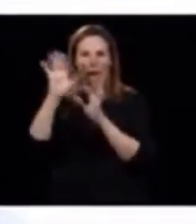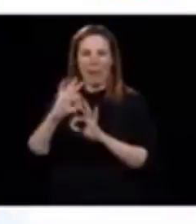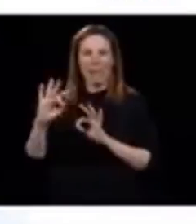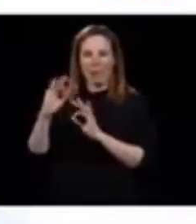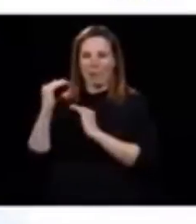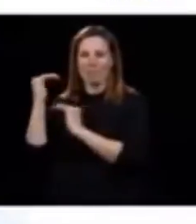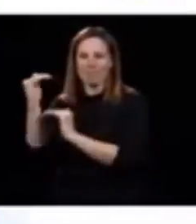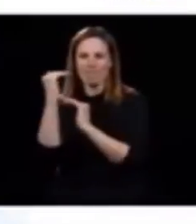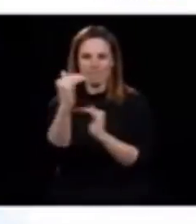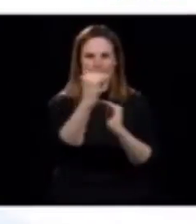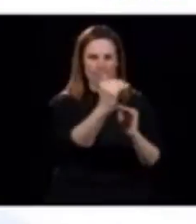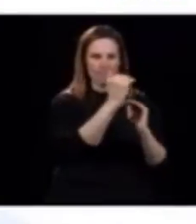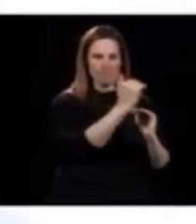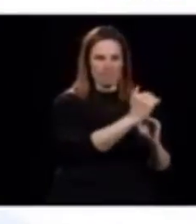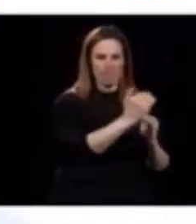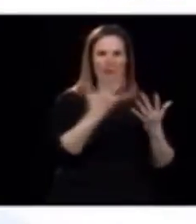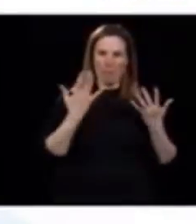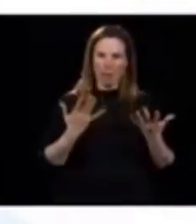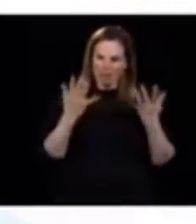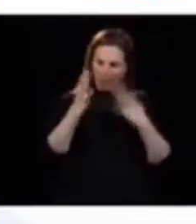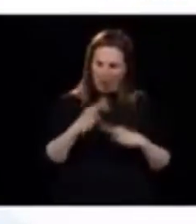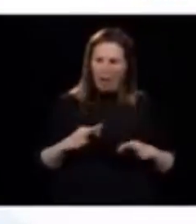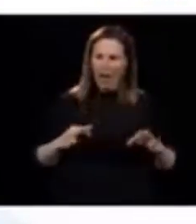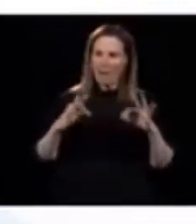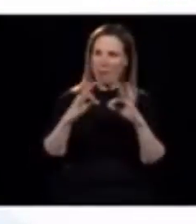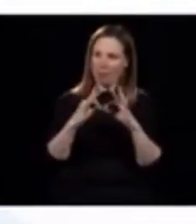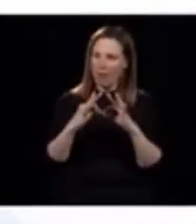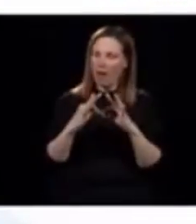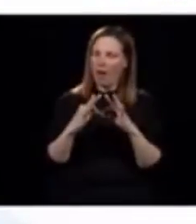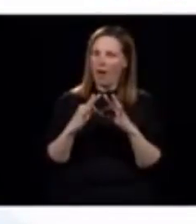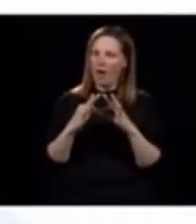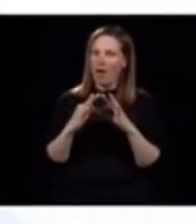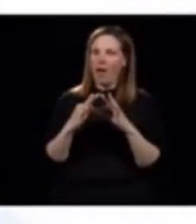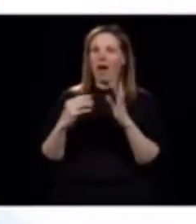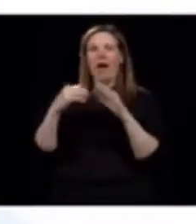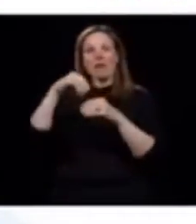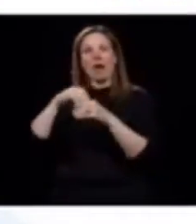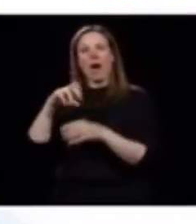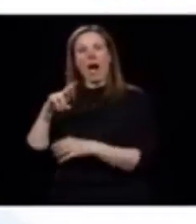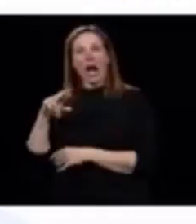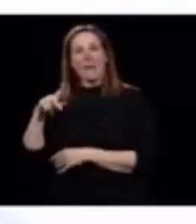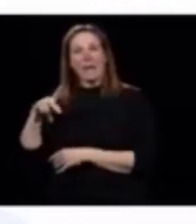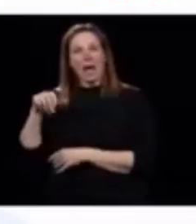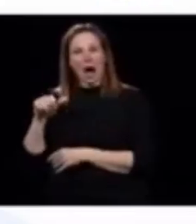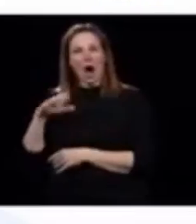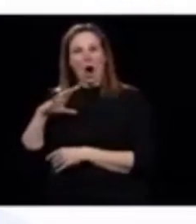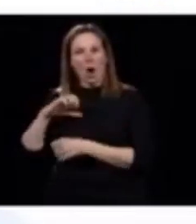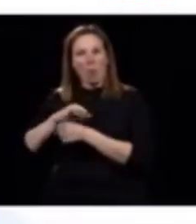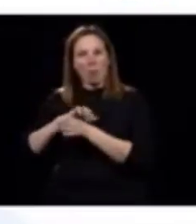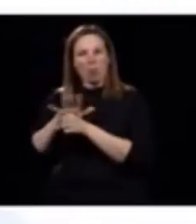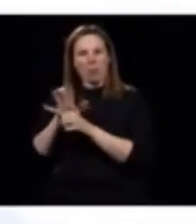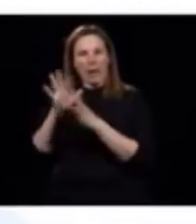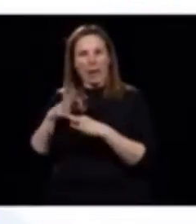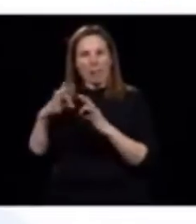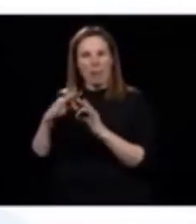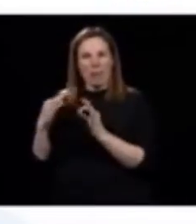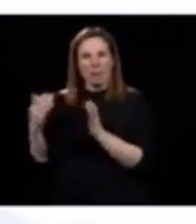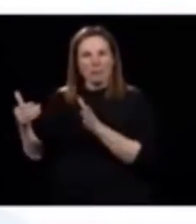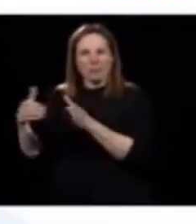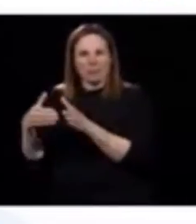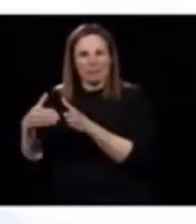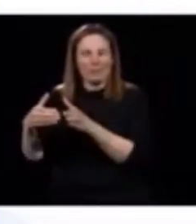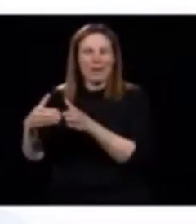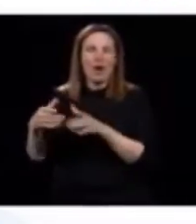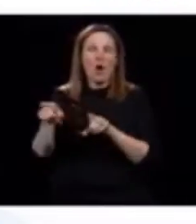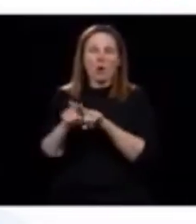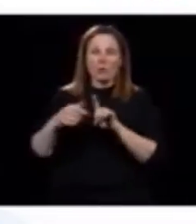dire, là, on arrête d'investiguer des cas et des contacts. Il y a encore des écoulosons à contenir dans les RPA. Il y encore des quartiers qu'il va falloir peut-être contrôler les